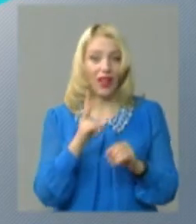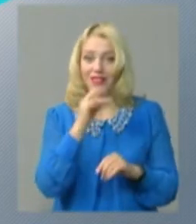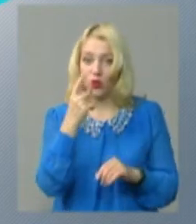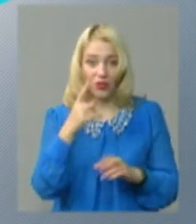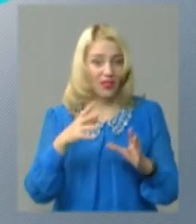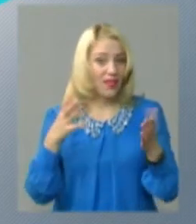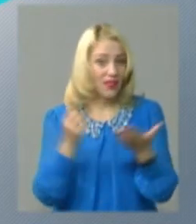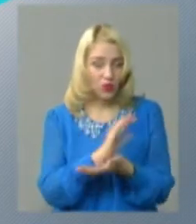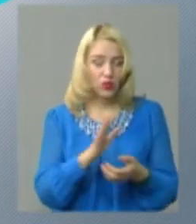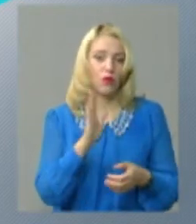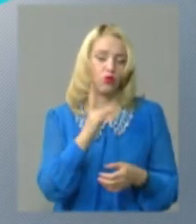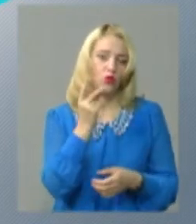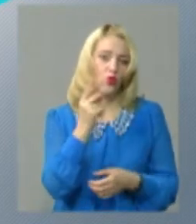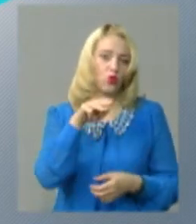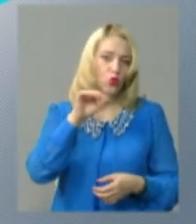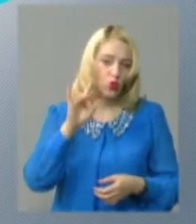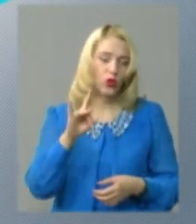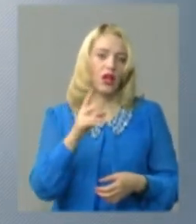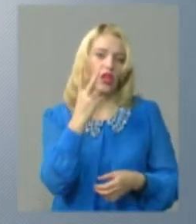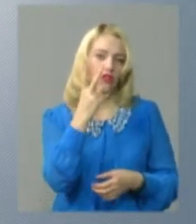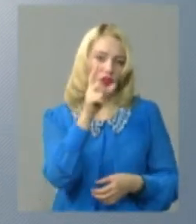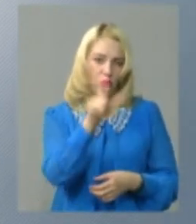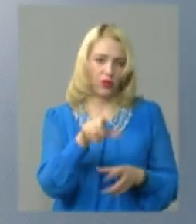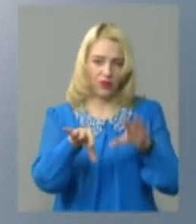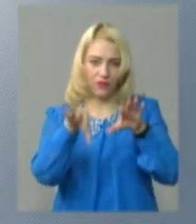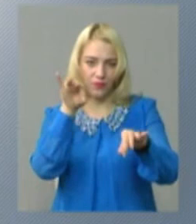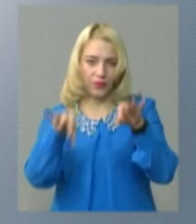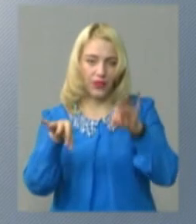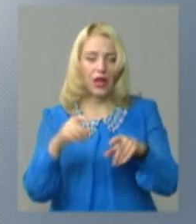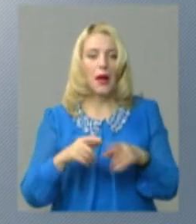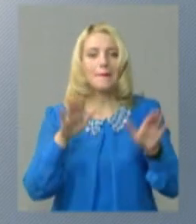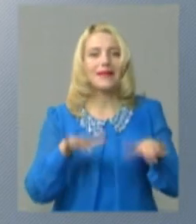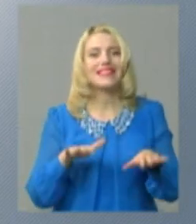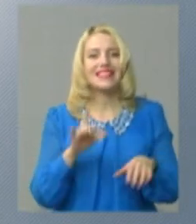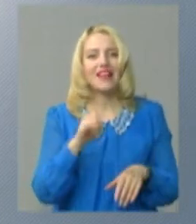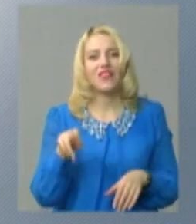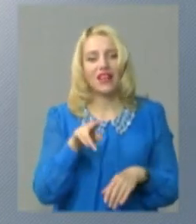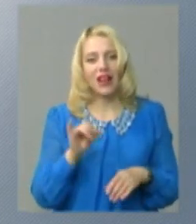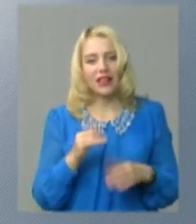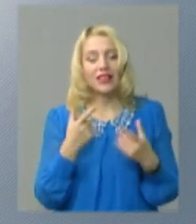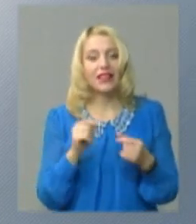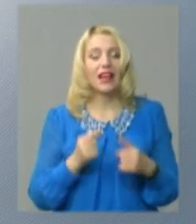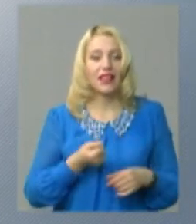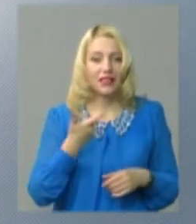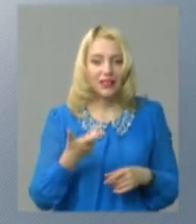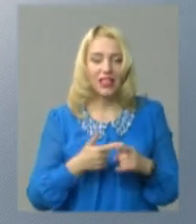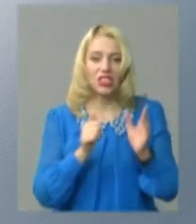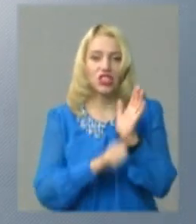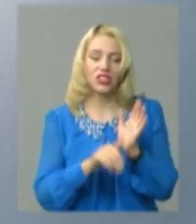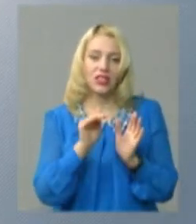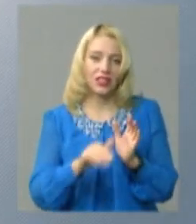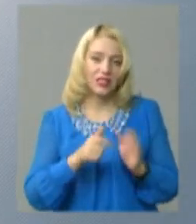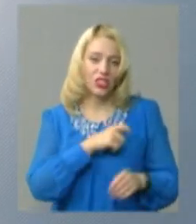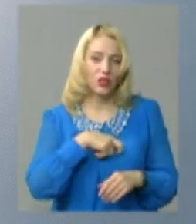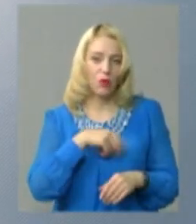очільника міста обиратимуть з двох фаворитів у другому турі. До місцевих рад, кількість виборців менше 10 тисяч депутатів,